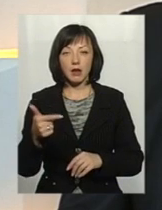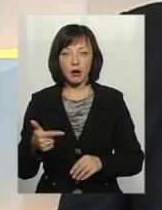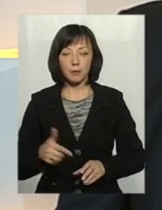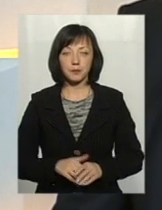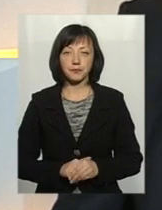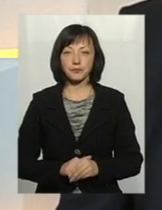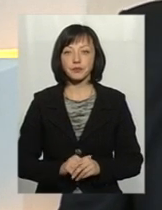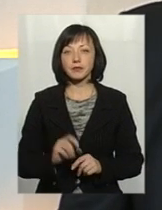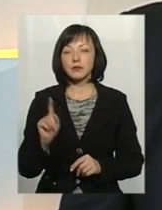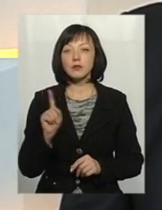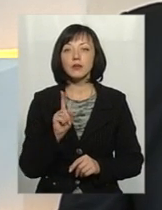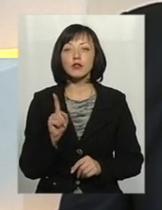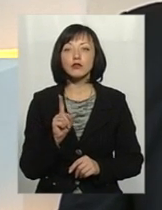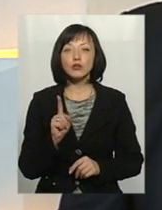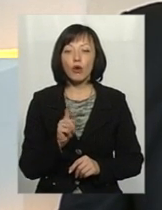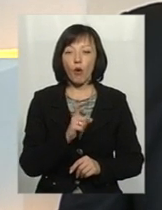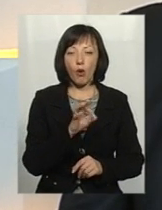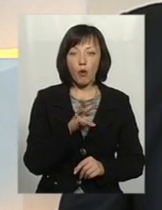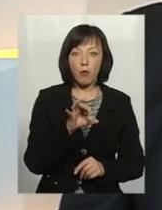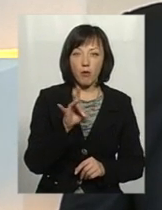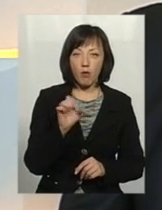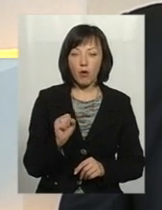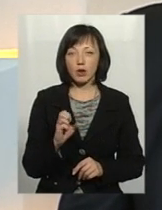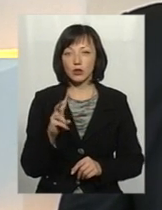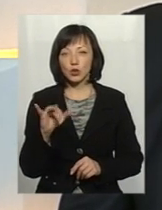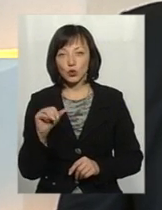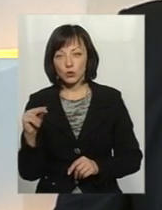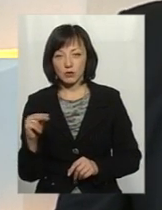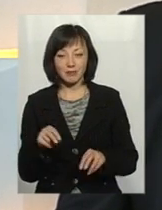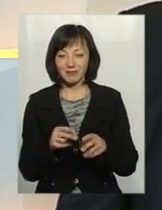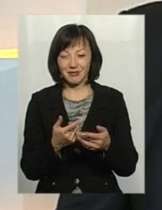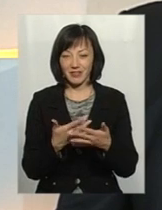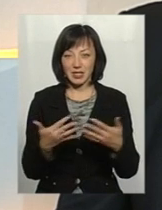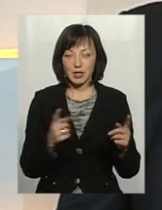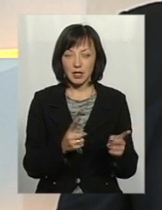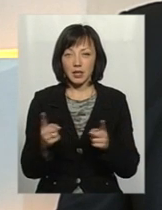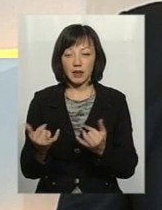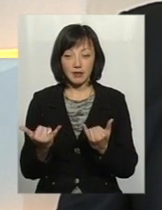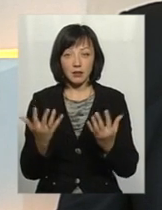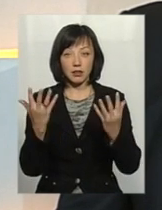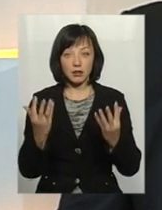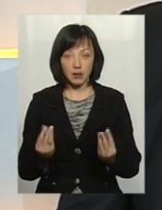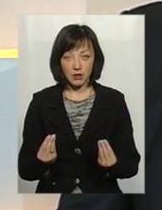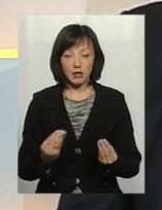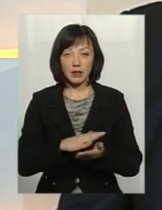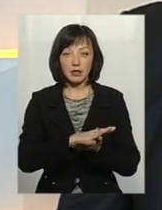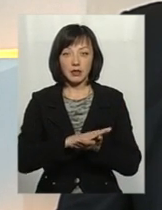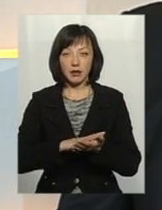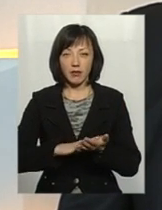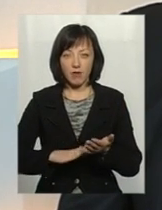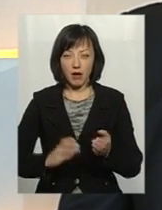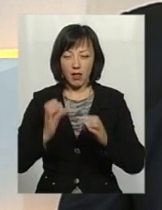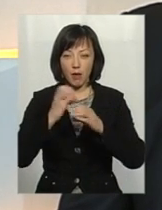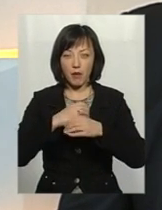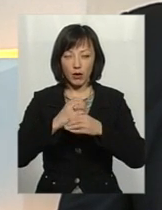кубічний. Що в Случі, що у Хморі, у різних ділянках, де проводилося обстеження. І на даний час якраз тривають інструментальні